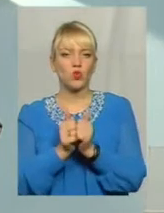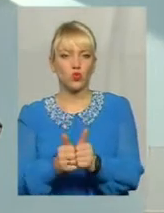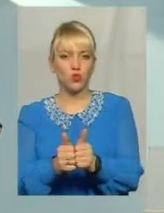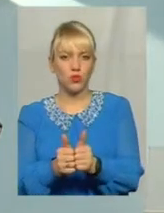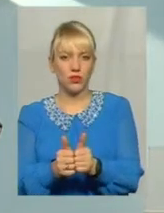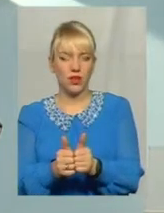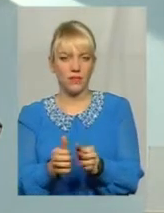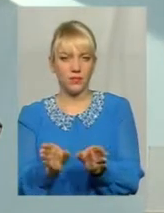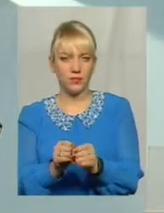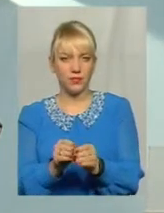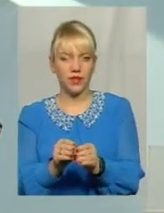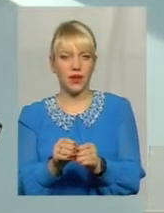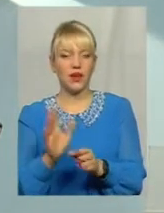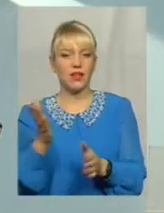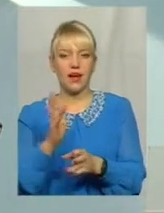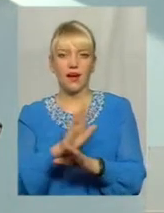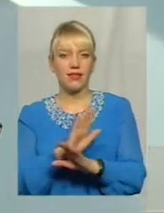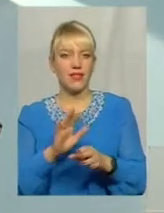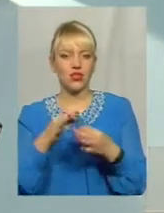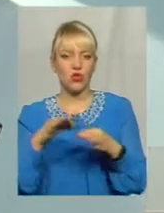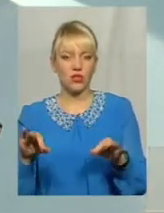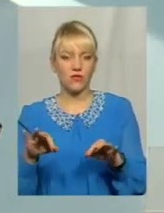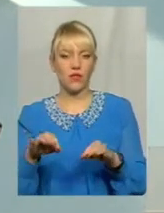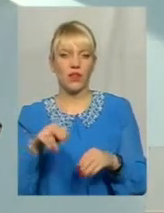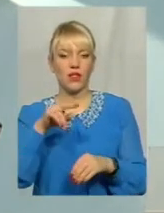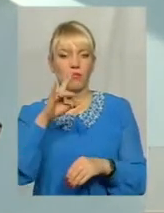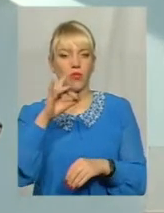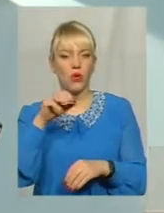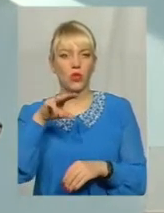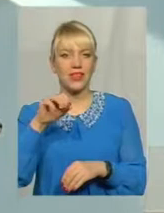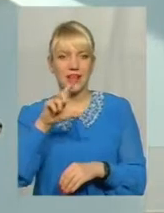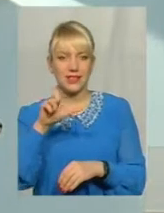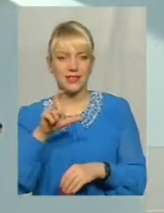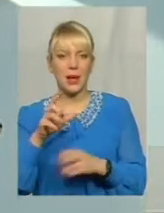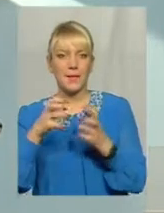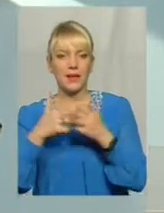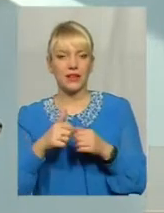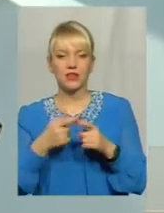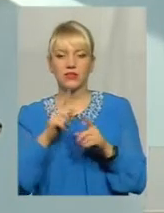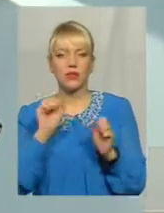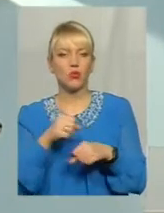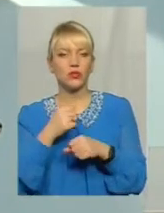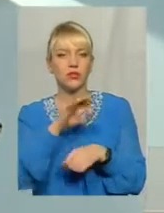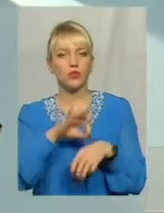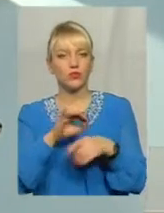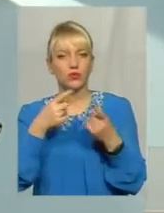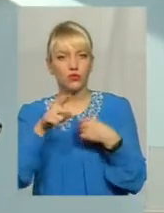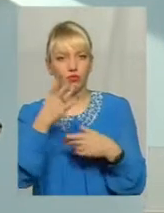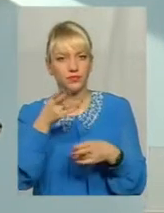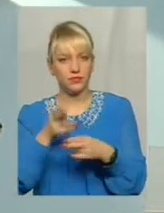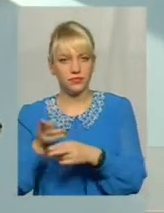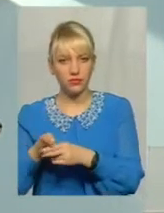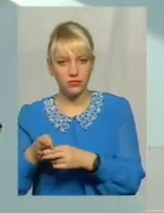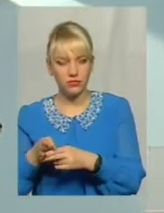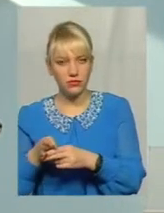їй імплантувати протез Саме механічний Бо це унеможливило проведення їй